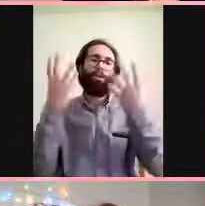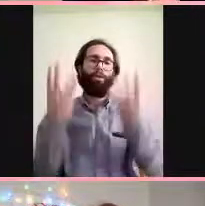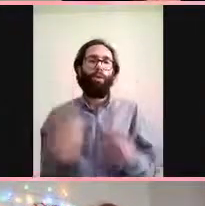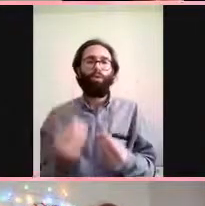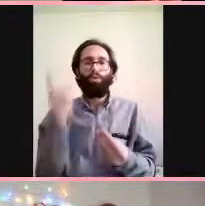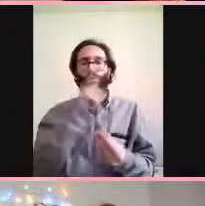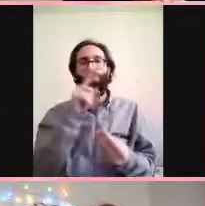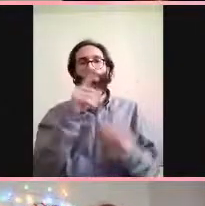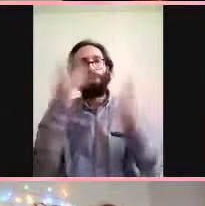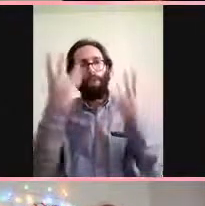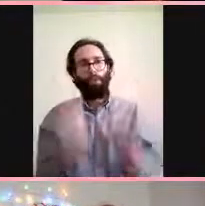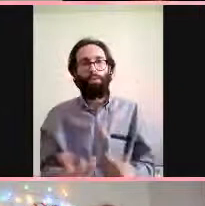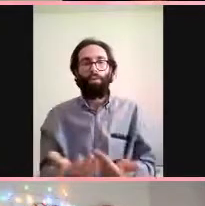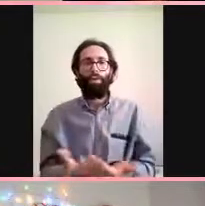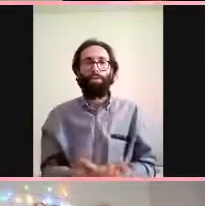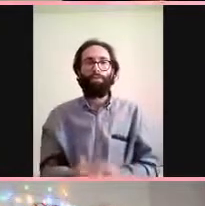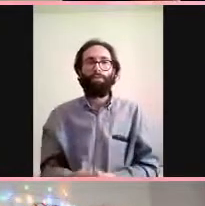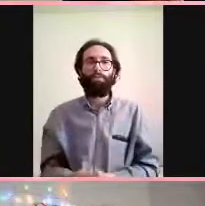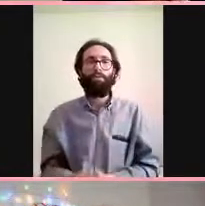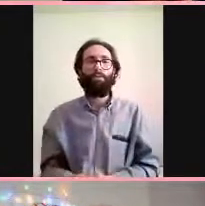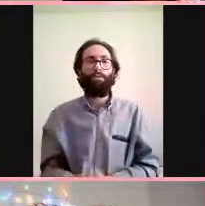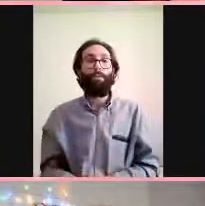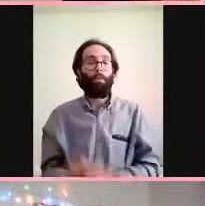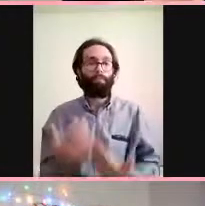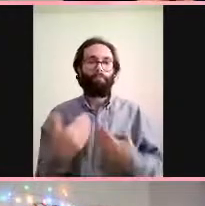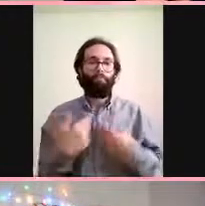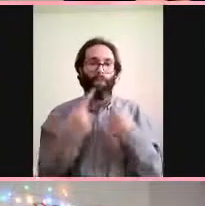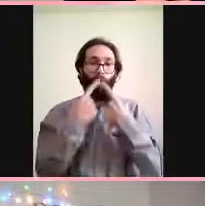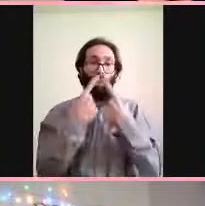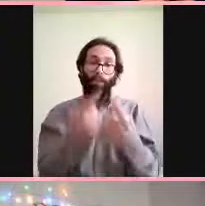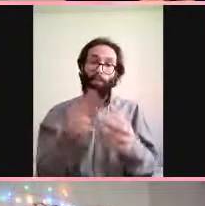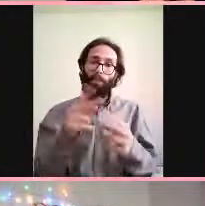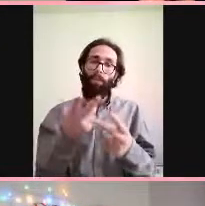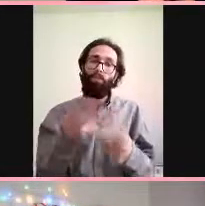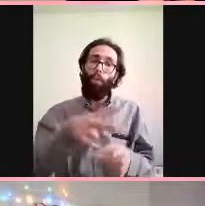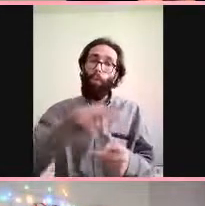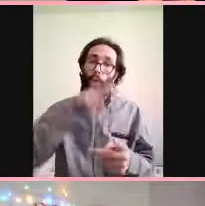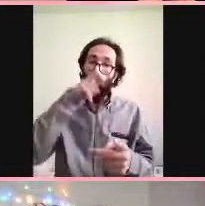Belki hani o dediğim gibi koku denemesi falan yapılabilir.